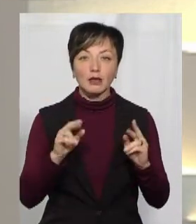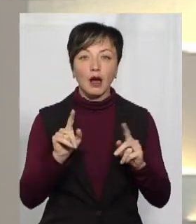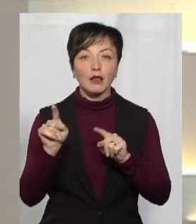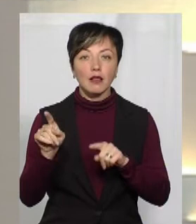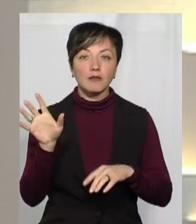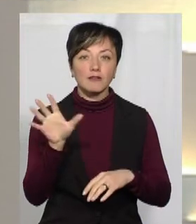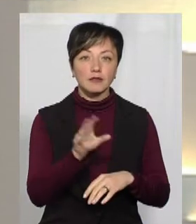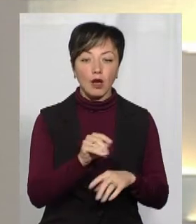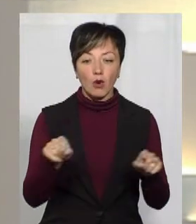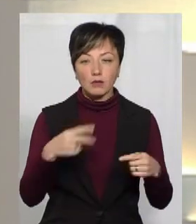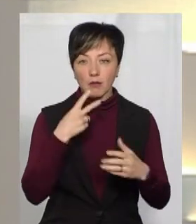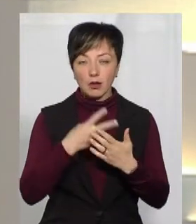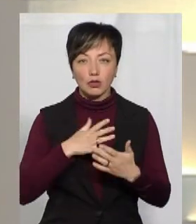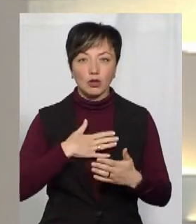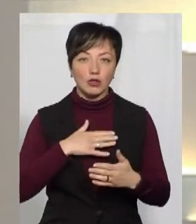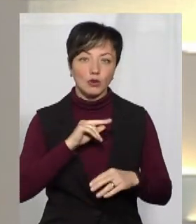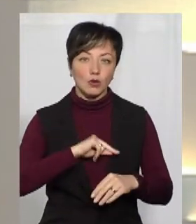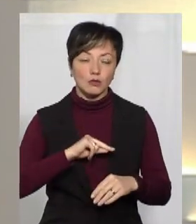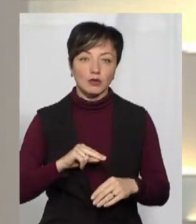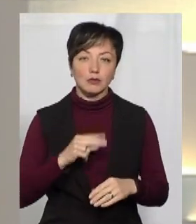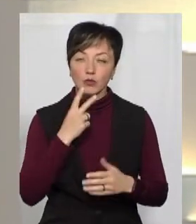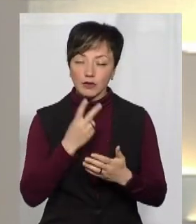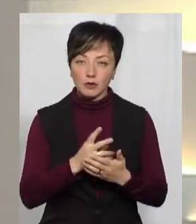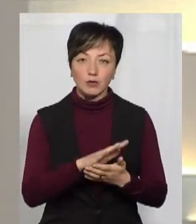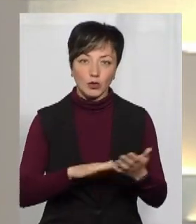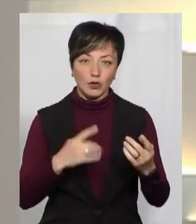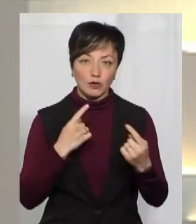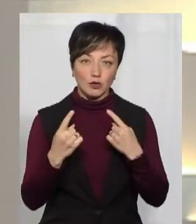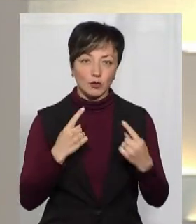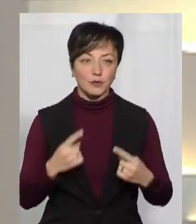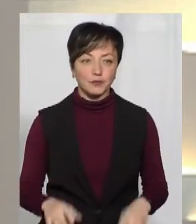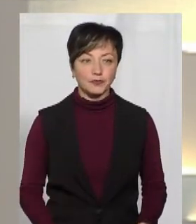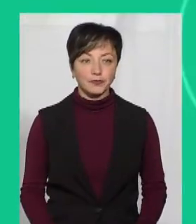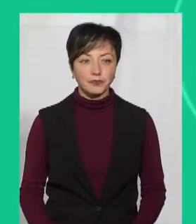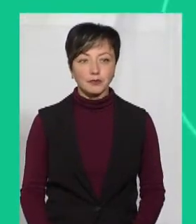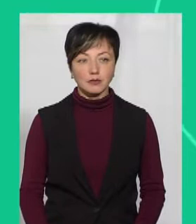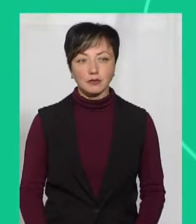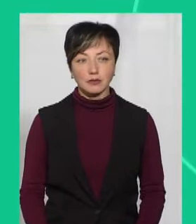як там усе організовано, бачила Катерина Шевчук. Подивімося і ми, і продовжуємо з вами розмову.